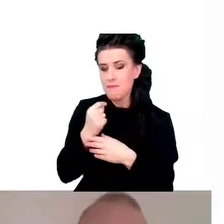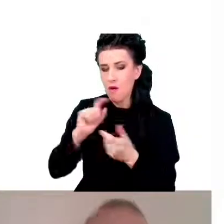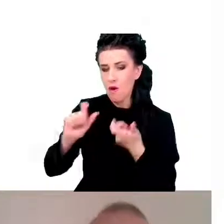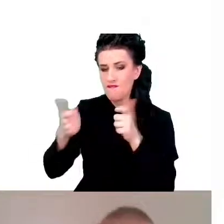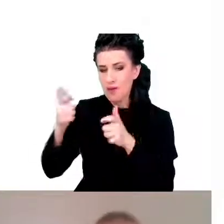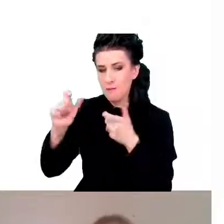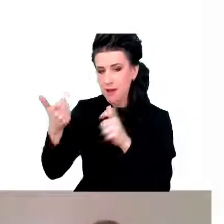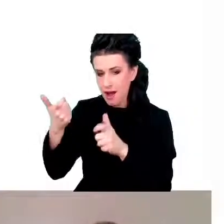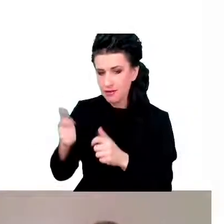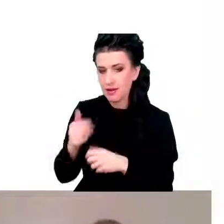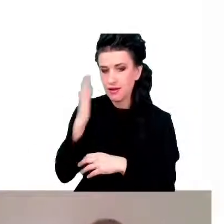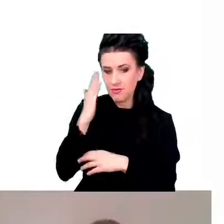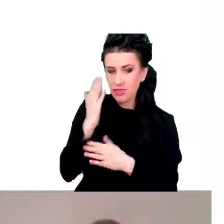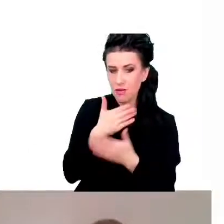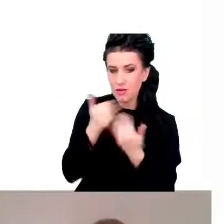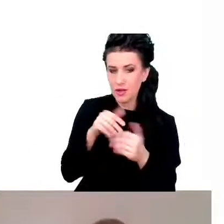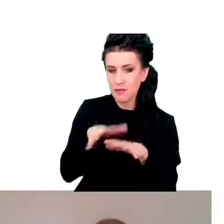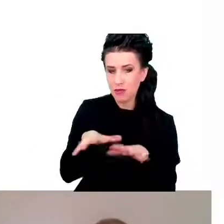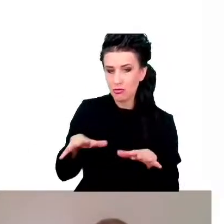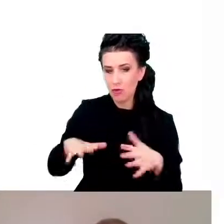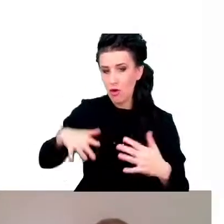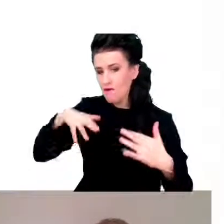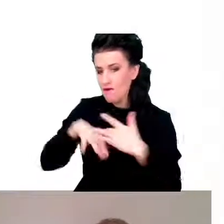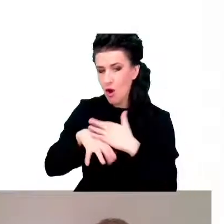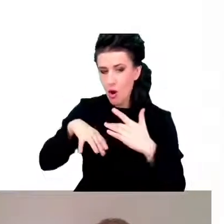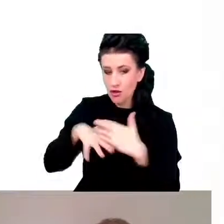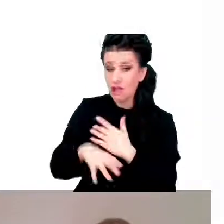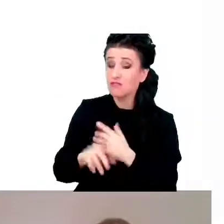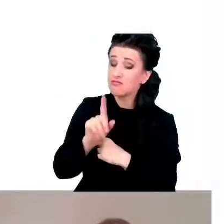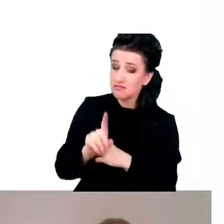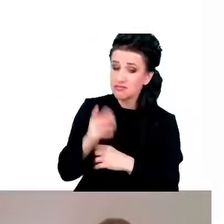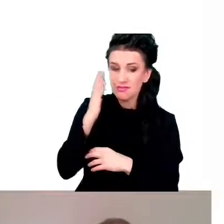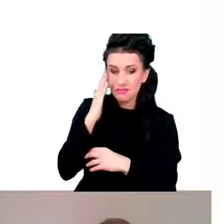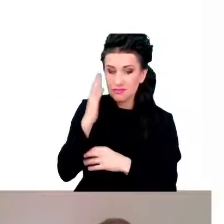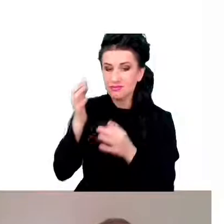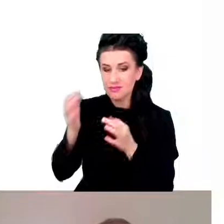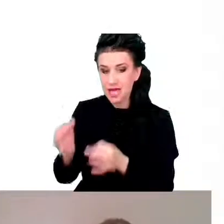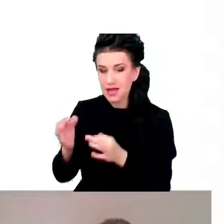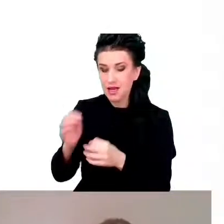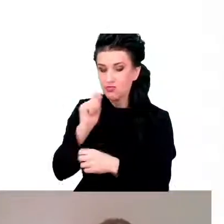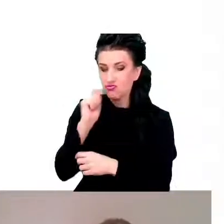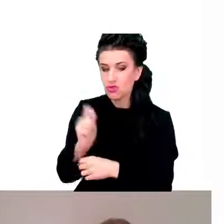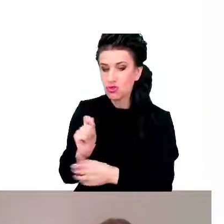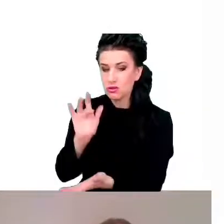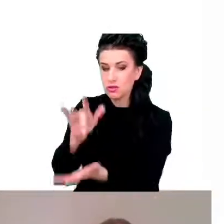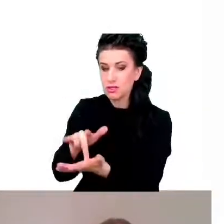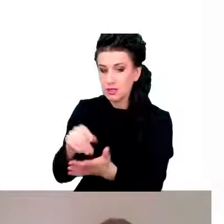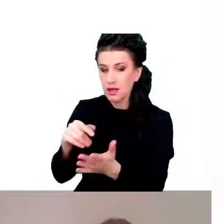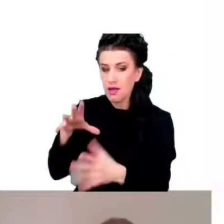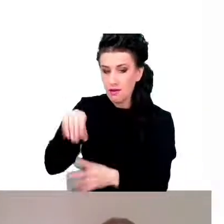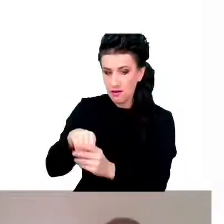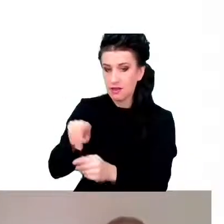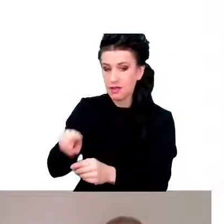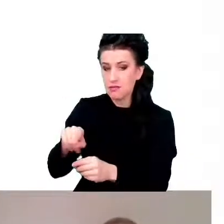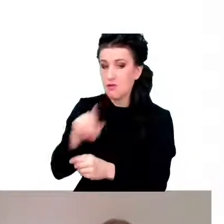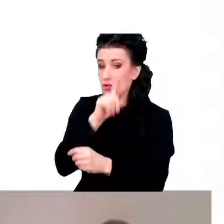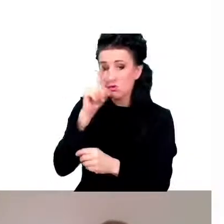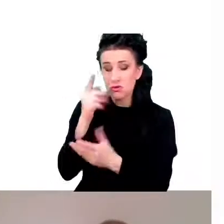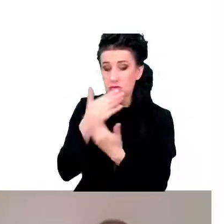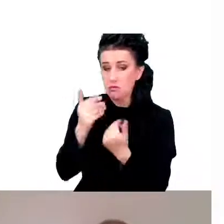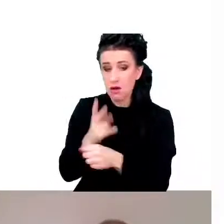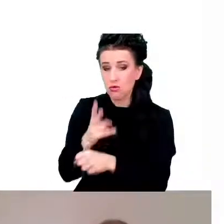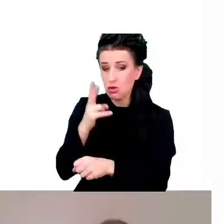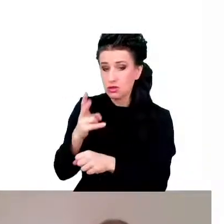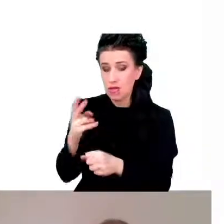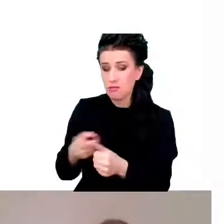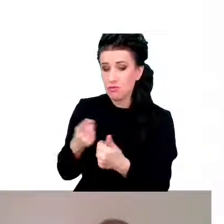chociaż oczywiście są takie miejsce jak teraz właśnie Ukraina, gdzie ludzie nie mają dostępu do